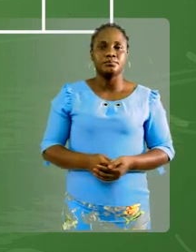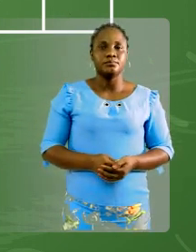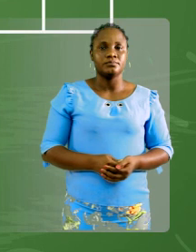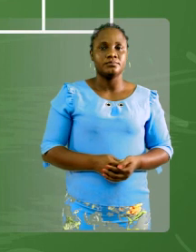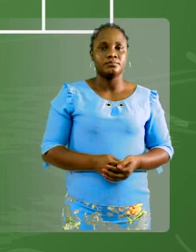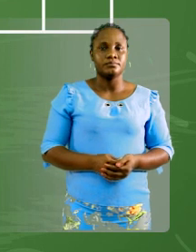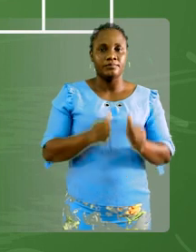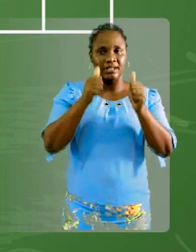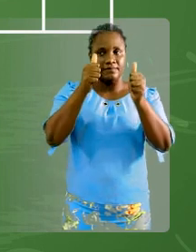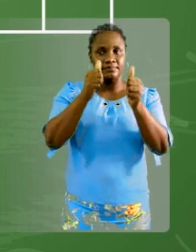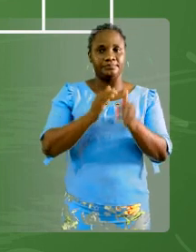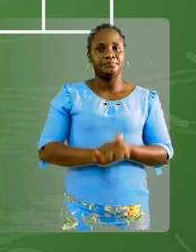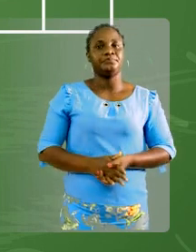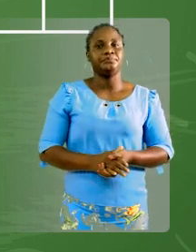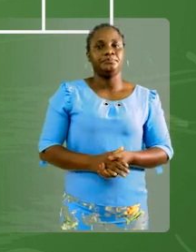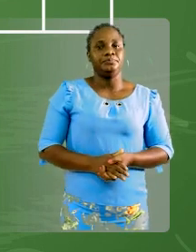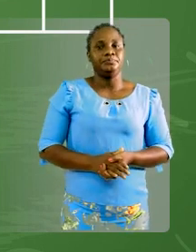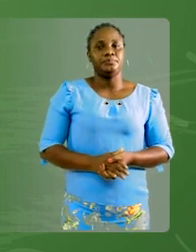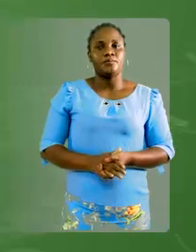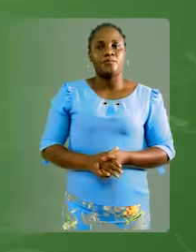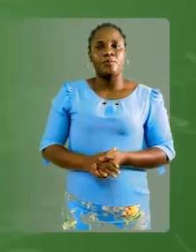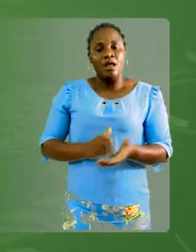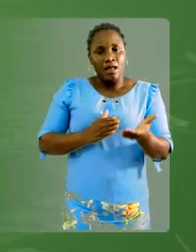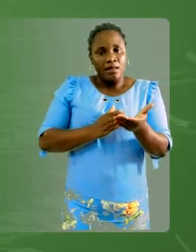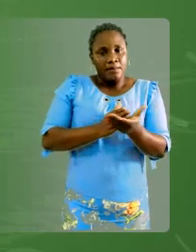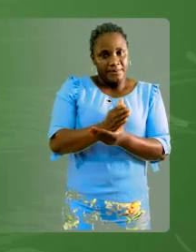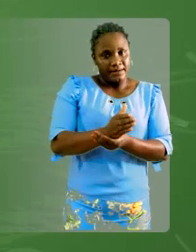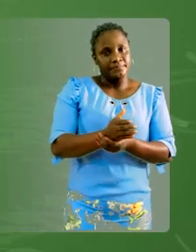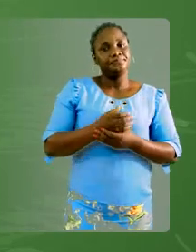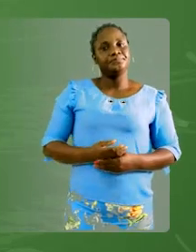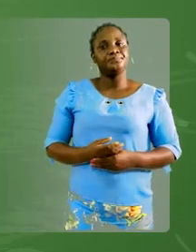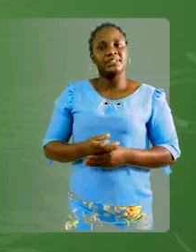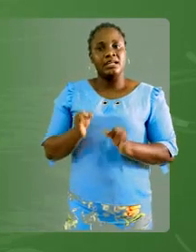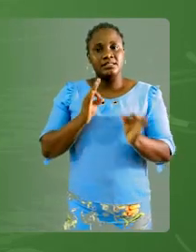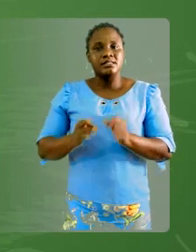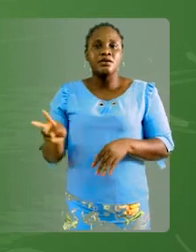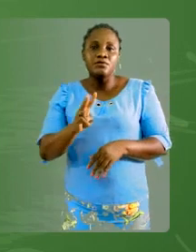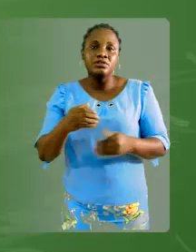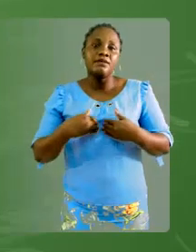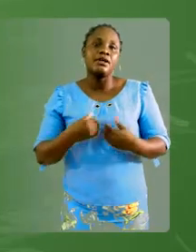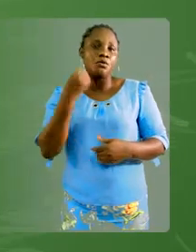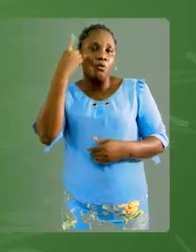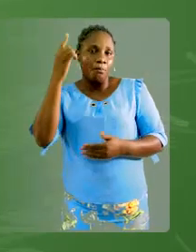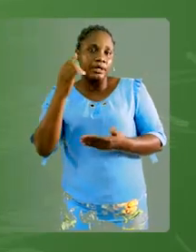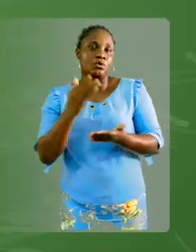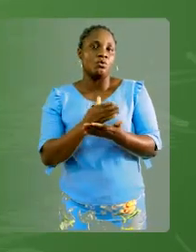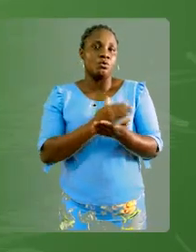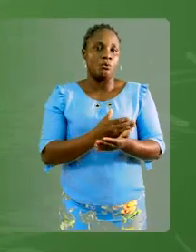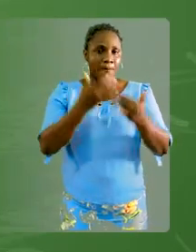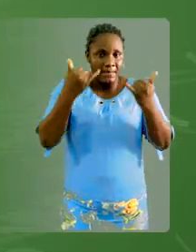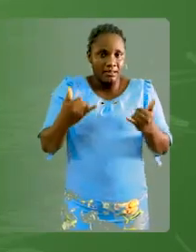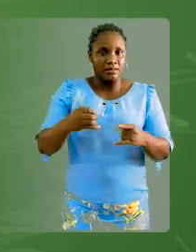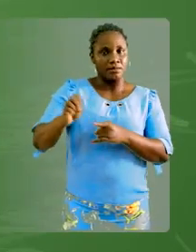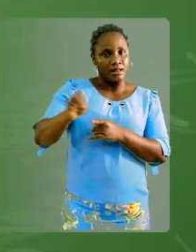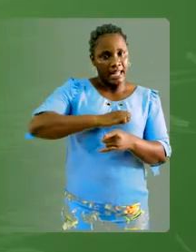Ça va ? Bien. Alors, si vous avez compris la leçon, nous allons passer aux